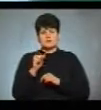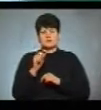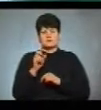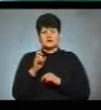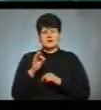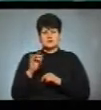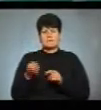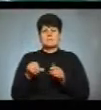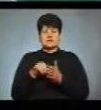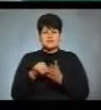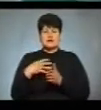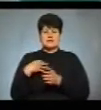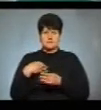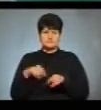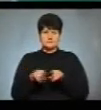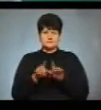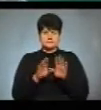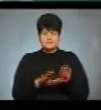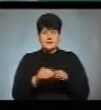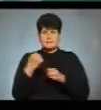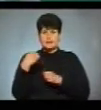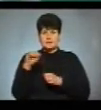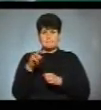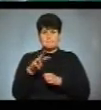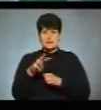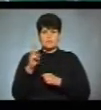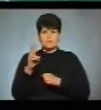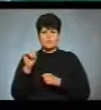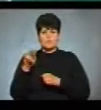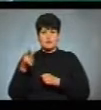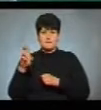представляє Львівську академію фехтування. Перемагає Марко Кольба.